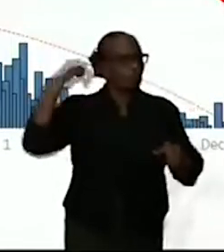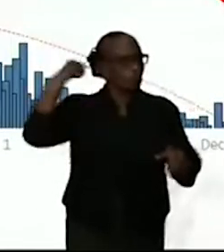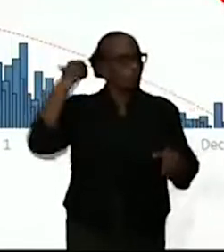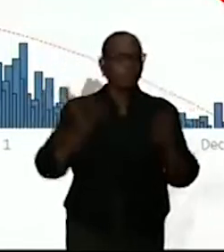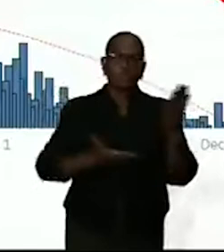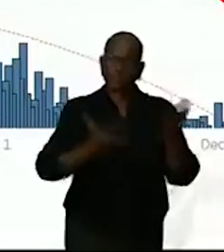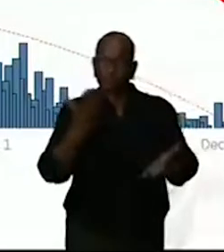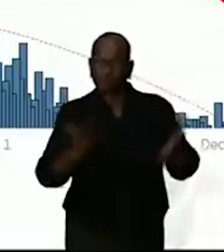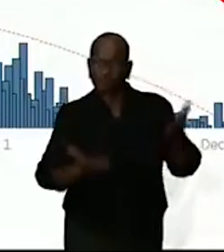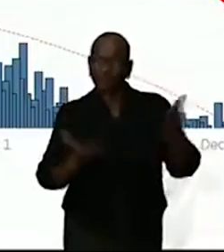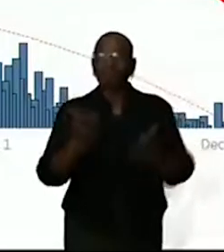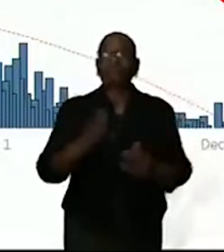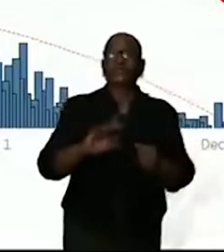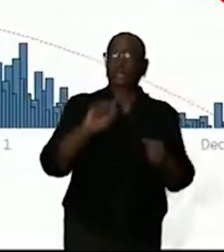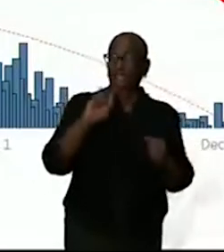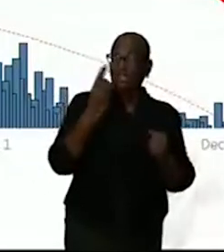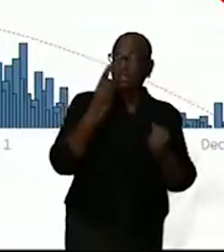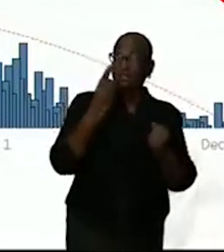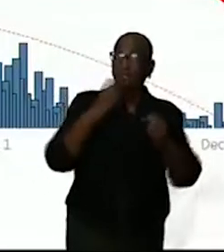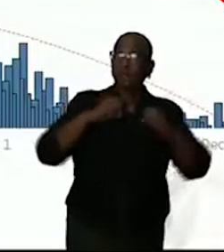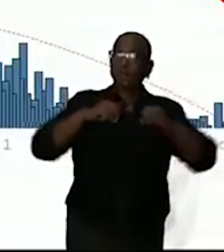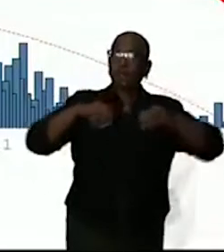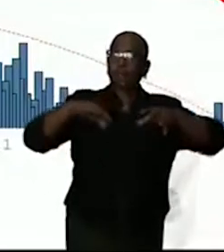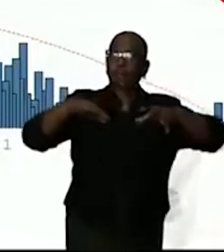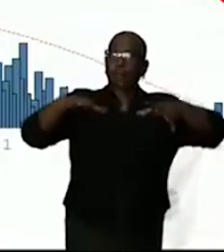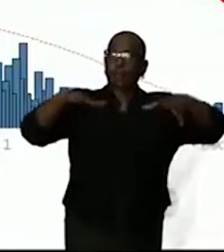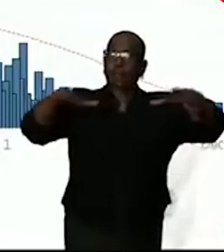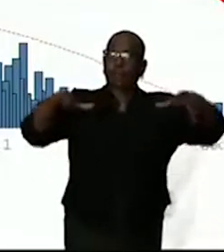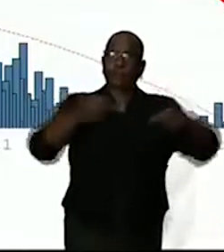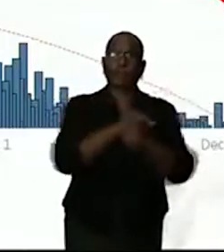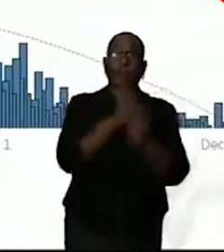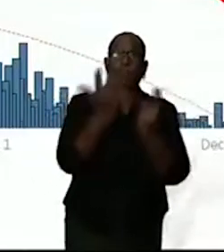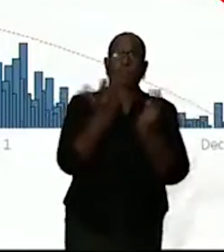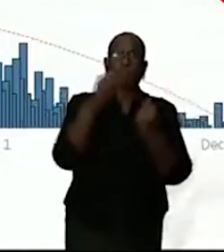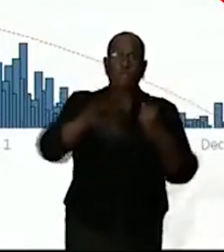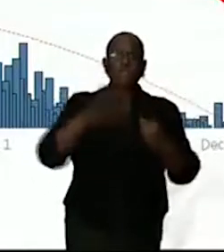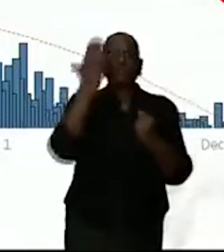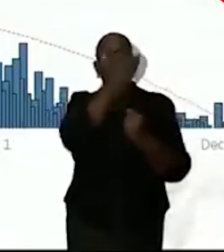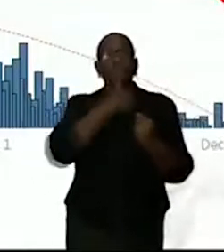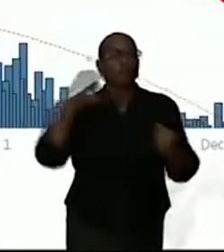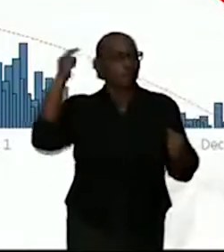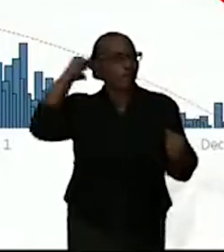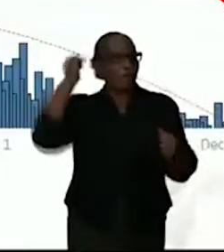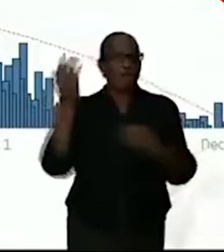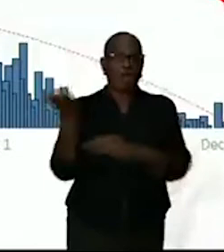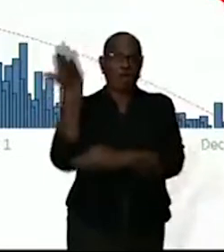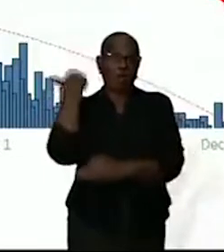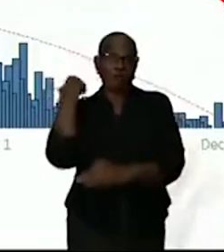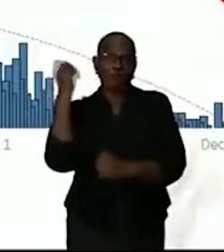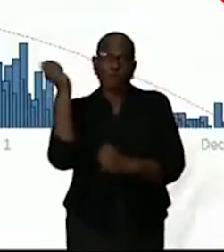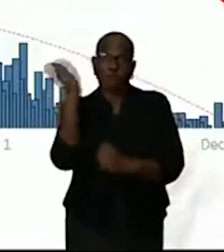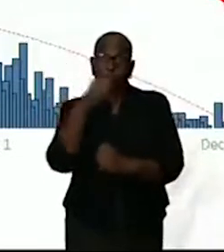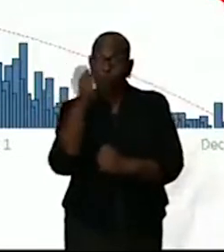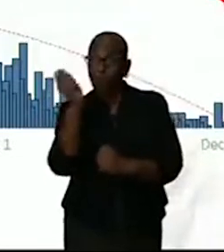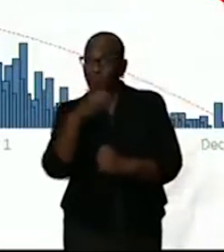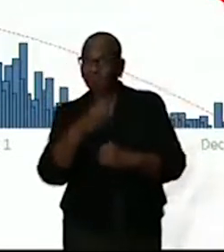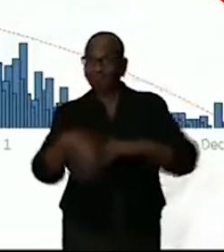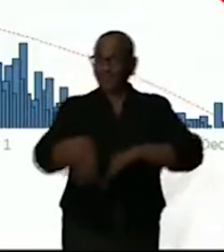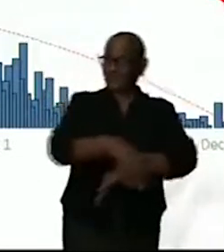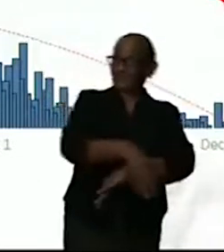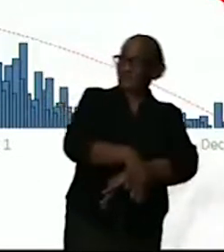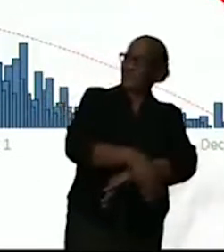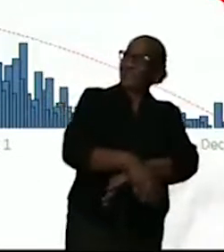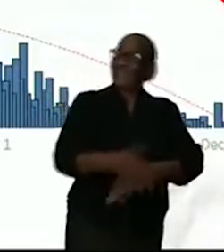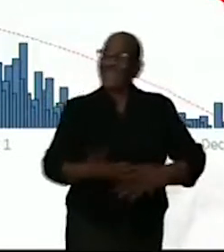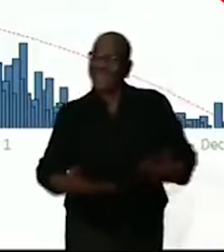eerste wave of de eerste uitbraak van COVID-19 in Suriname. De afgelopen maand was iedereen heel blij en we